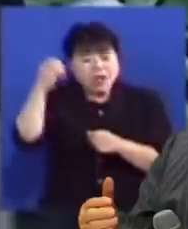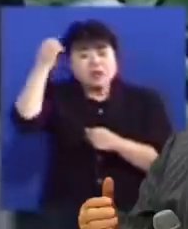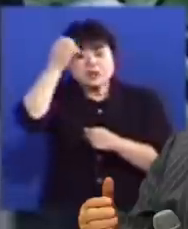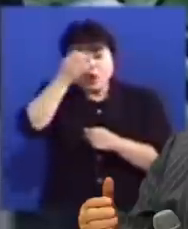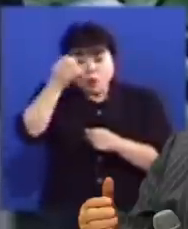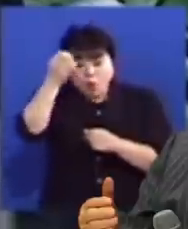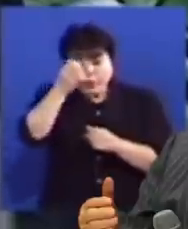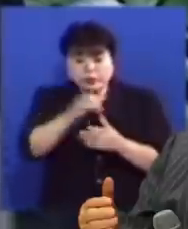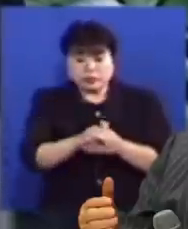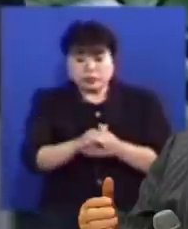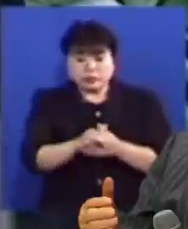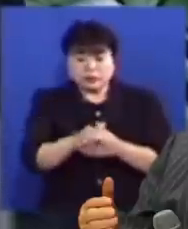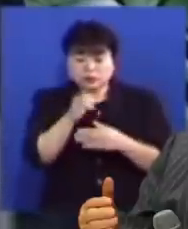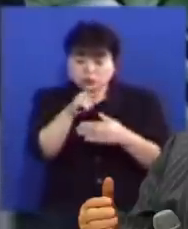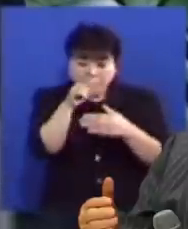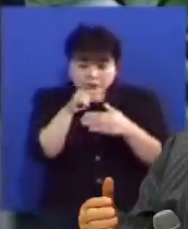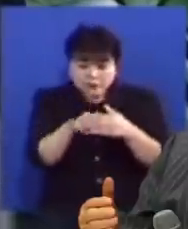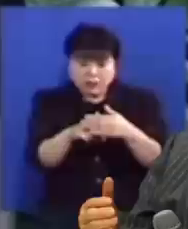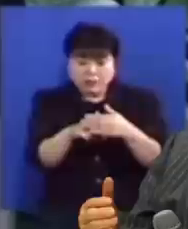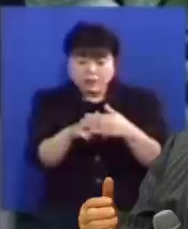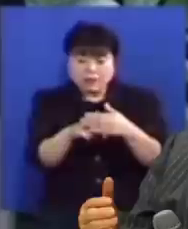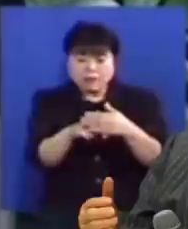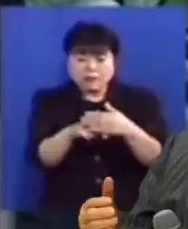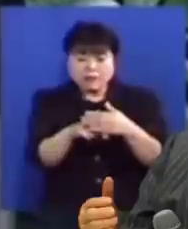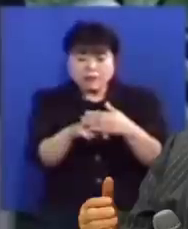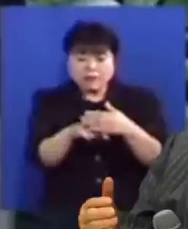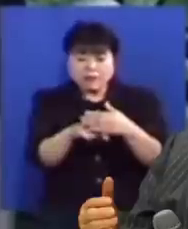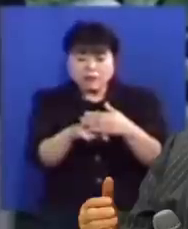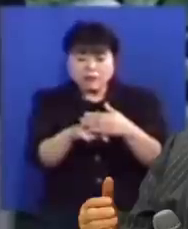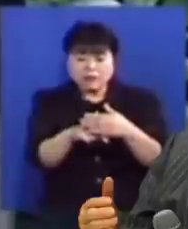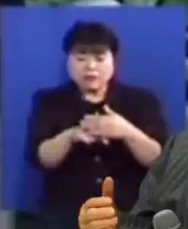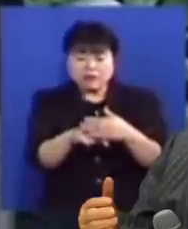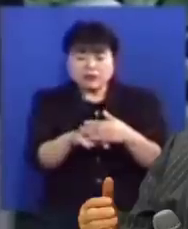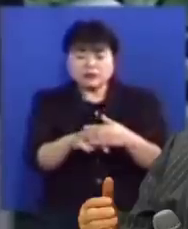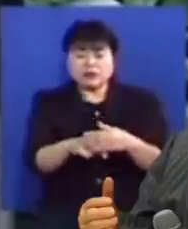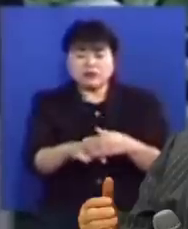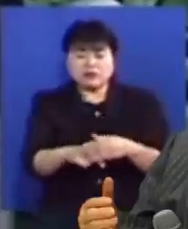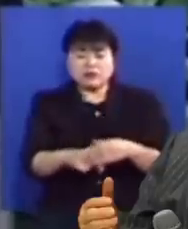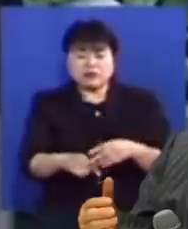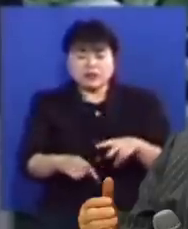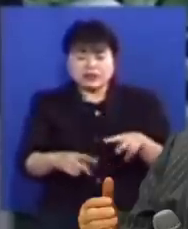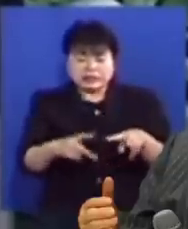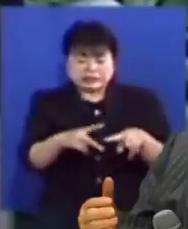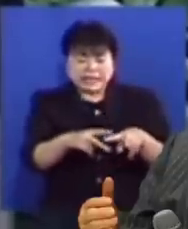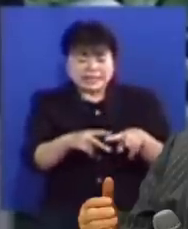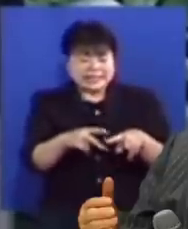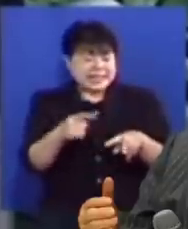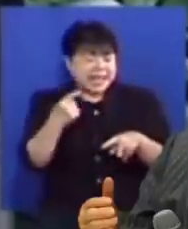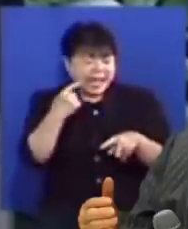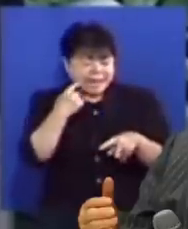속에서 너의 골반은 암에서 나았다